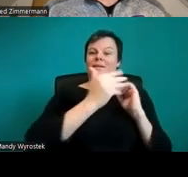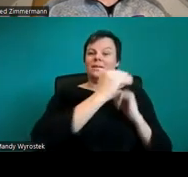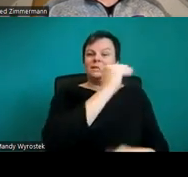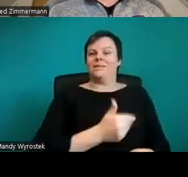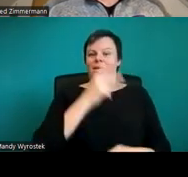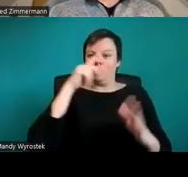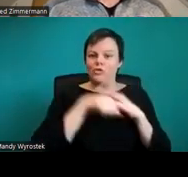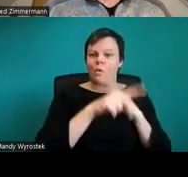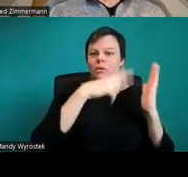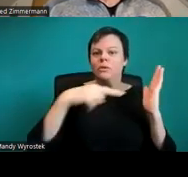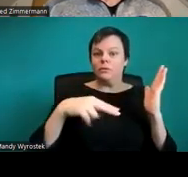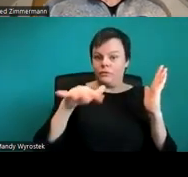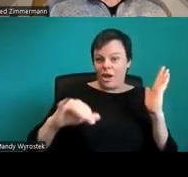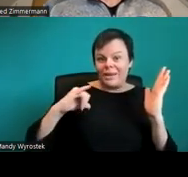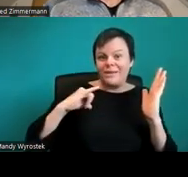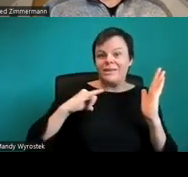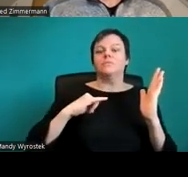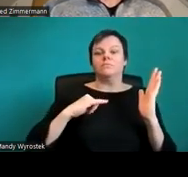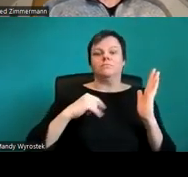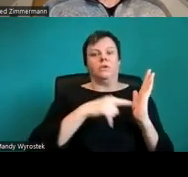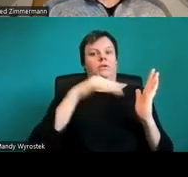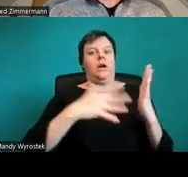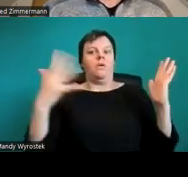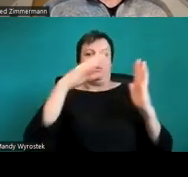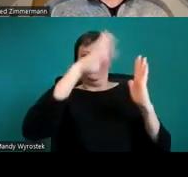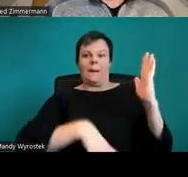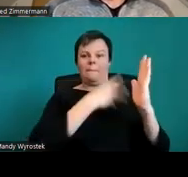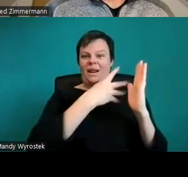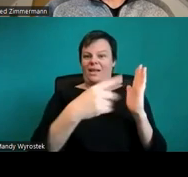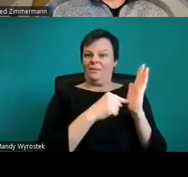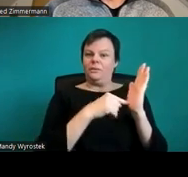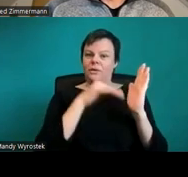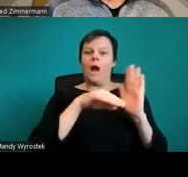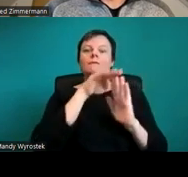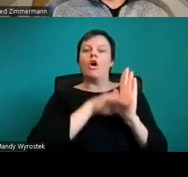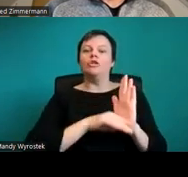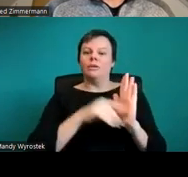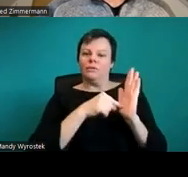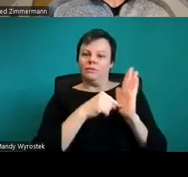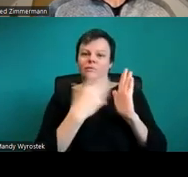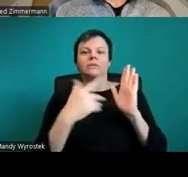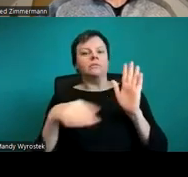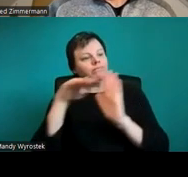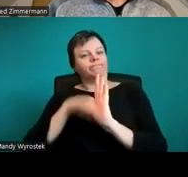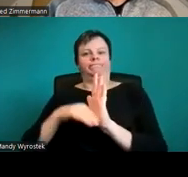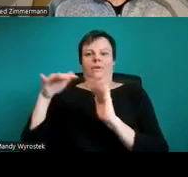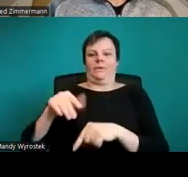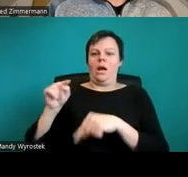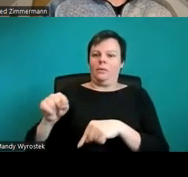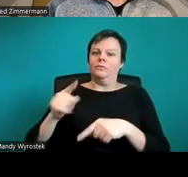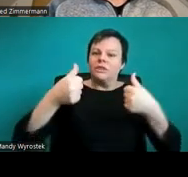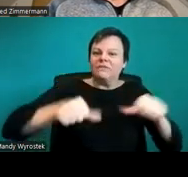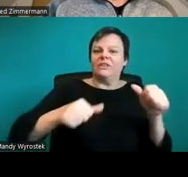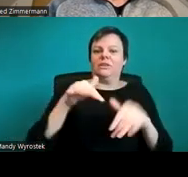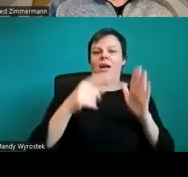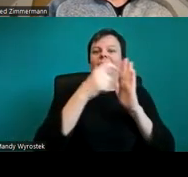vorgeschriebenen, also zwingenden Kriterien, die unbedingt eingehalten werden müssen. Und